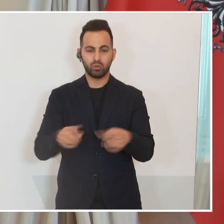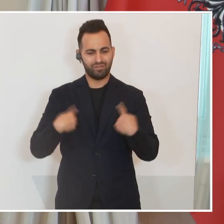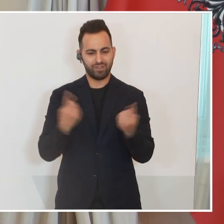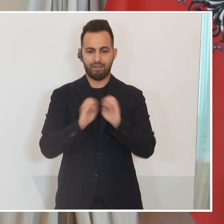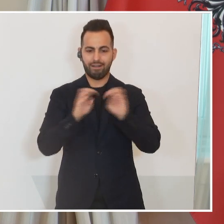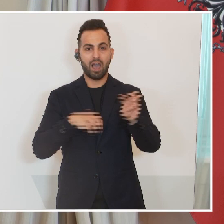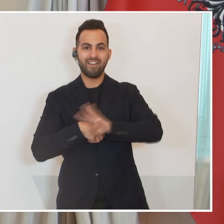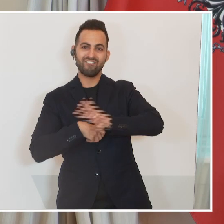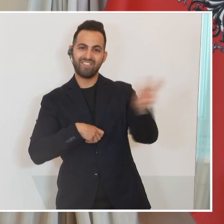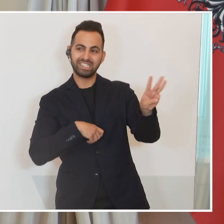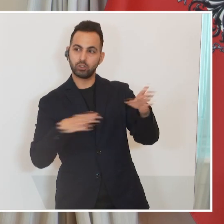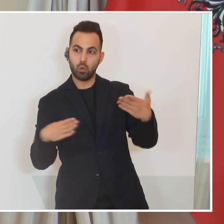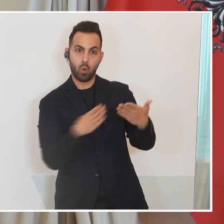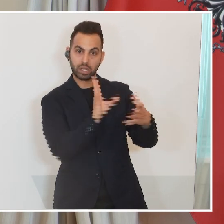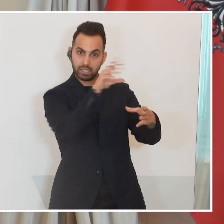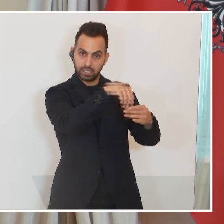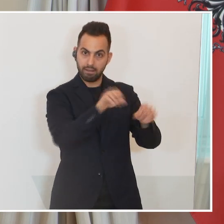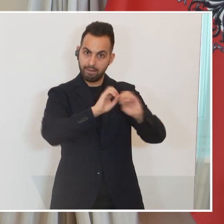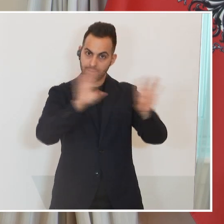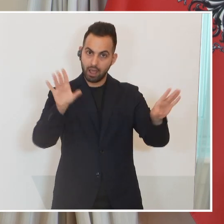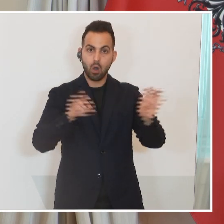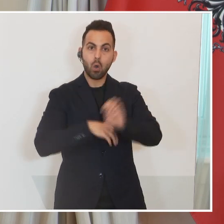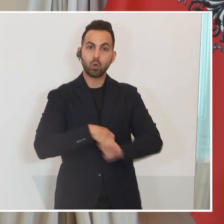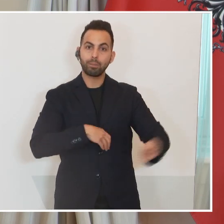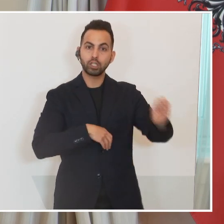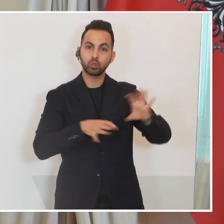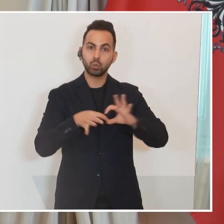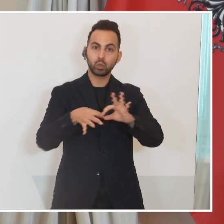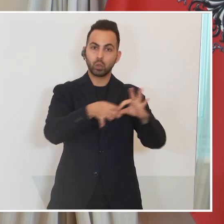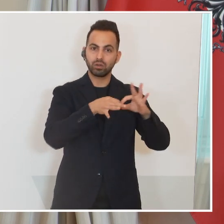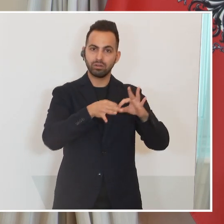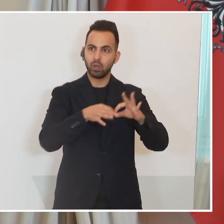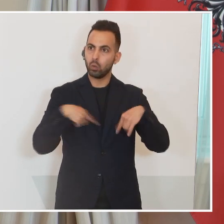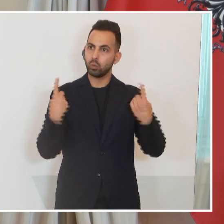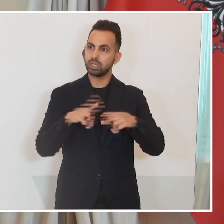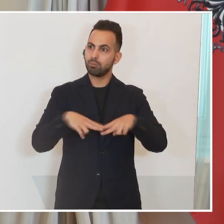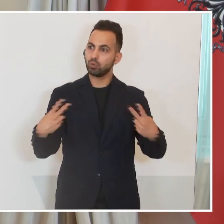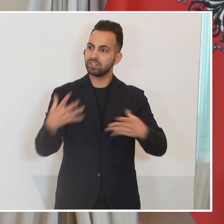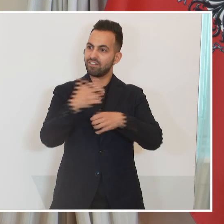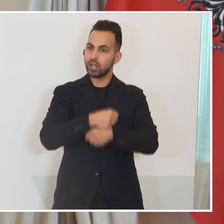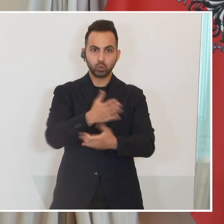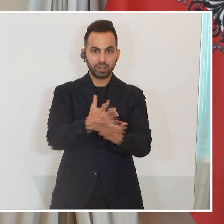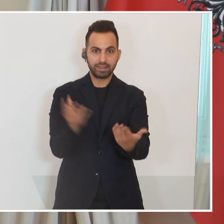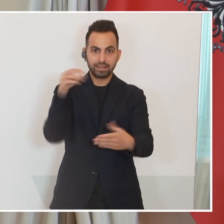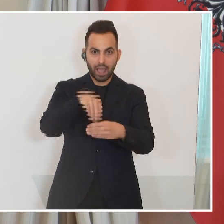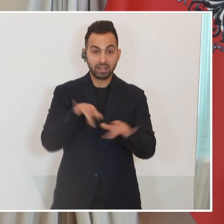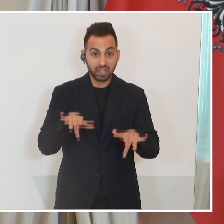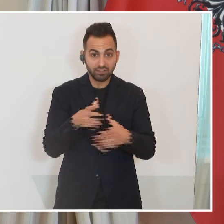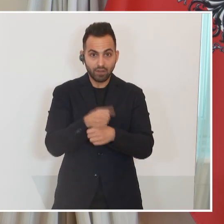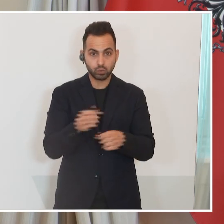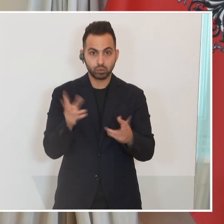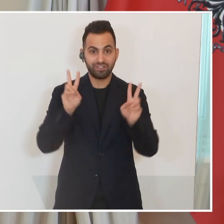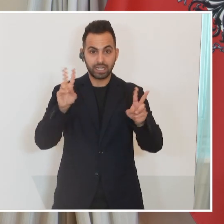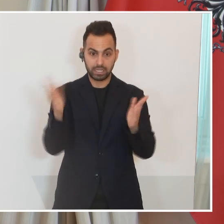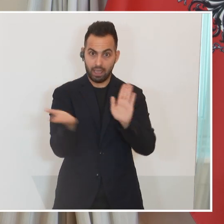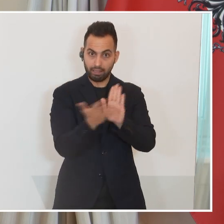orientiert und hier im besonderen und klaren Ausmaß der Europäischen Union, das ist ein Teil unserer Bundesverfassung, das ist Verfassungswirklichkeit. Und